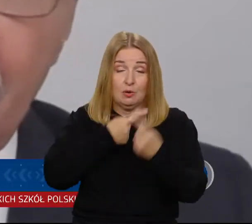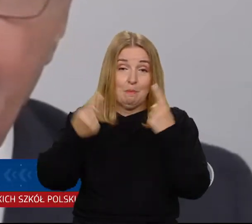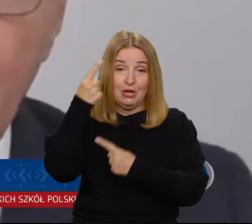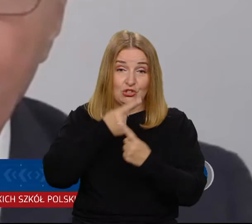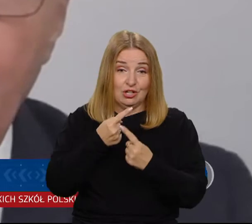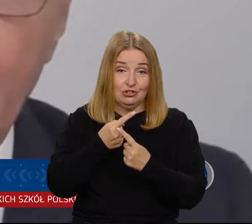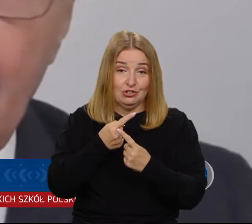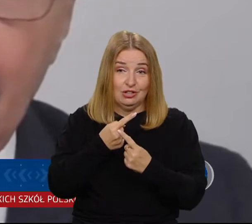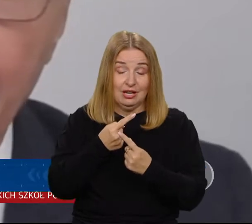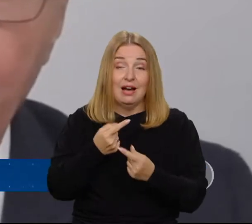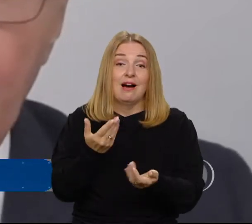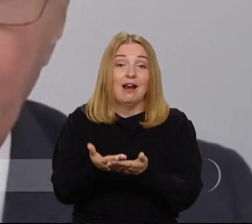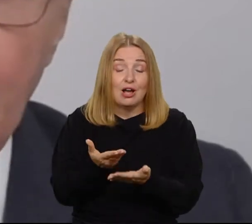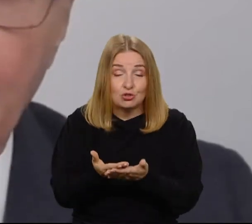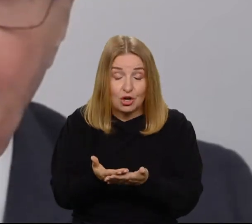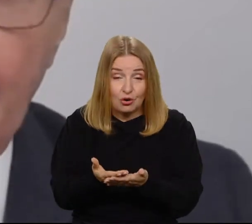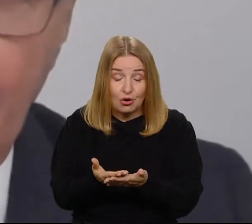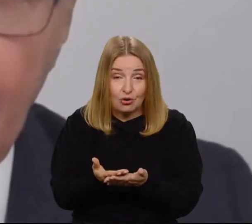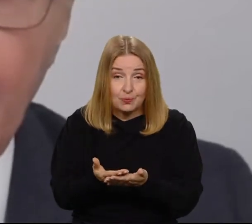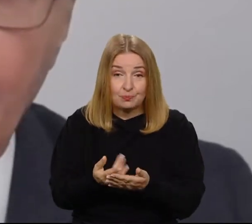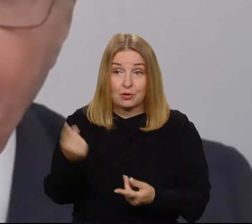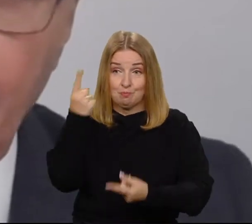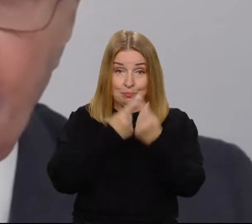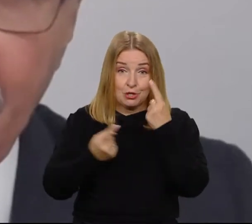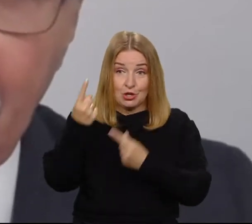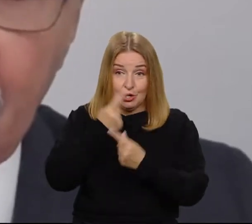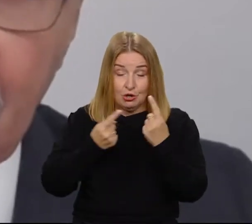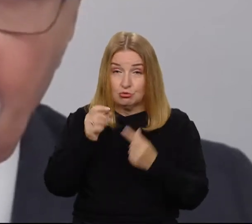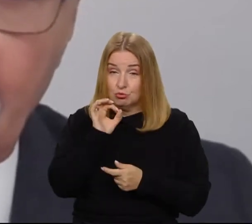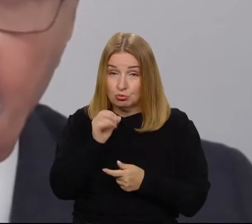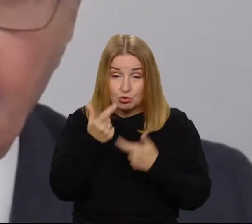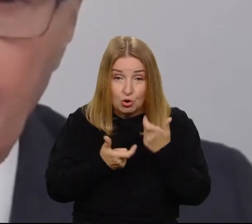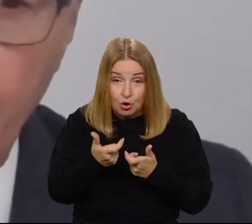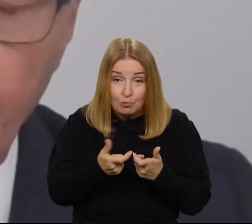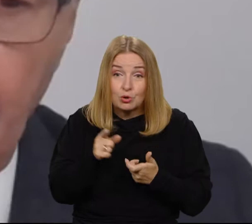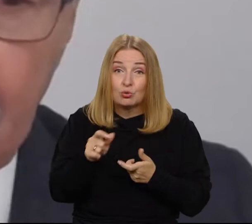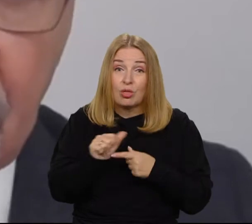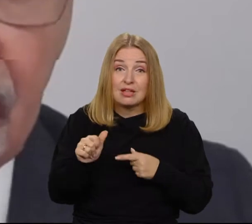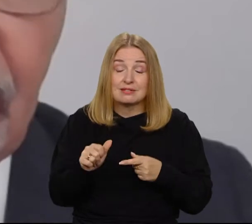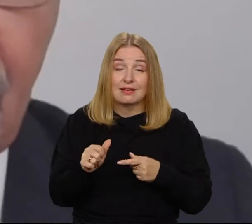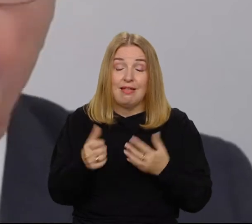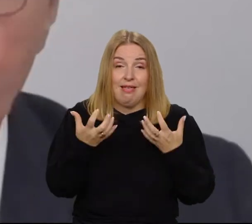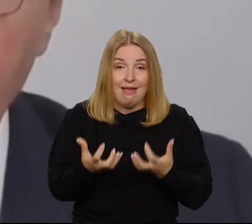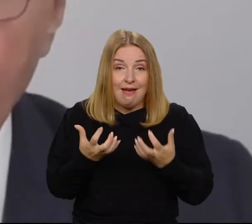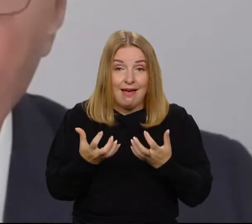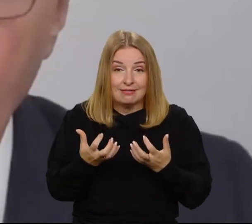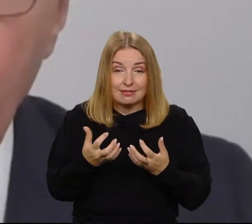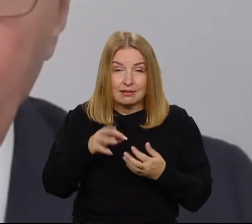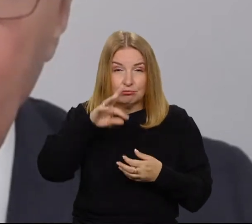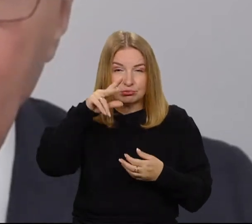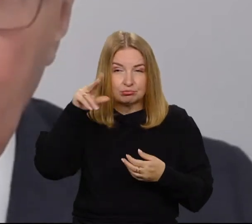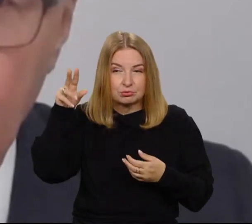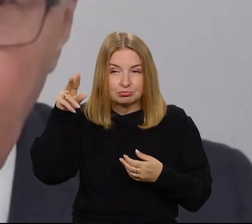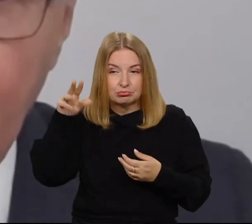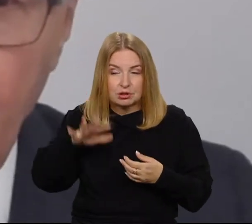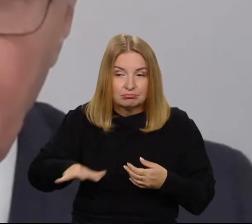znaczy przede wszystkim być z jednej strony chętnym do poznawania tego, co jest wokół nas. Poznawania po to, żeby